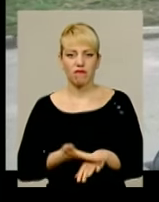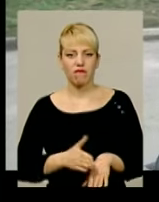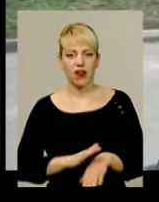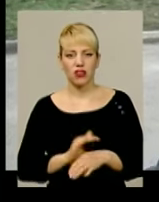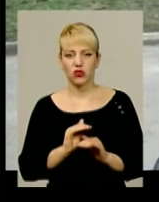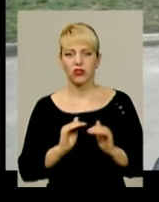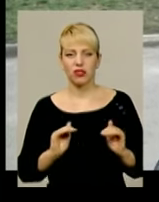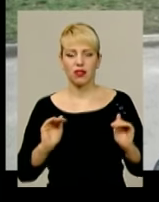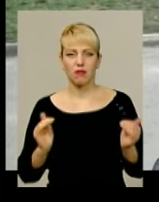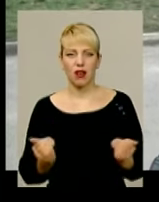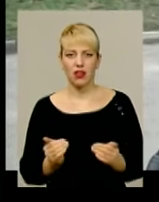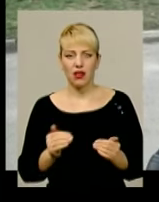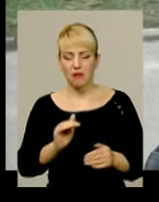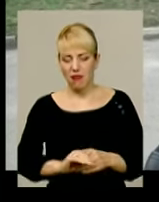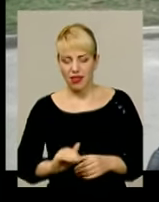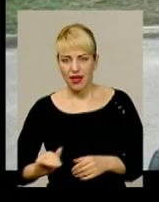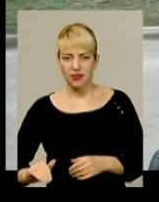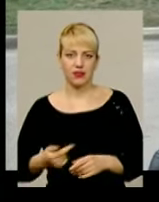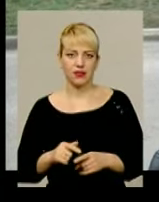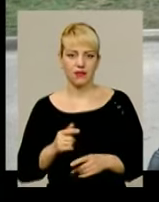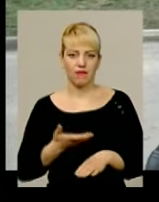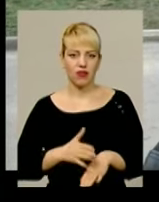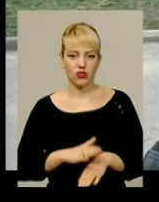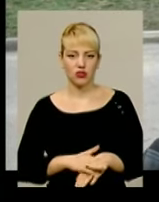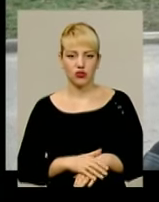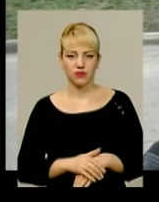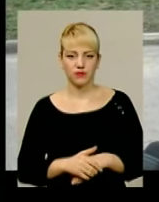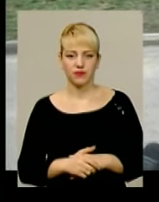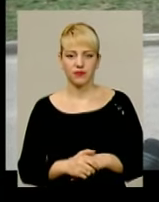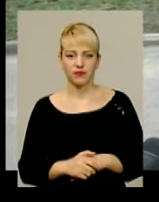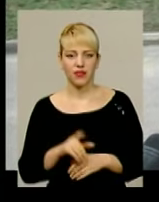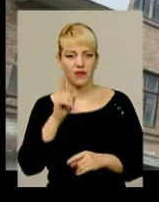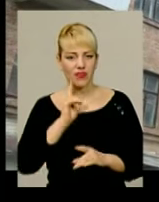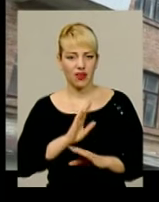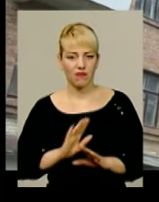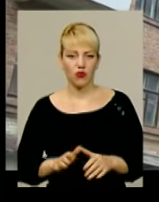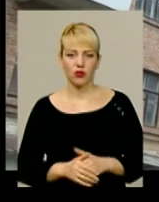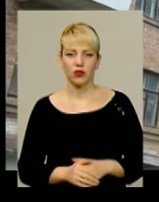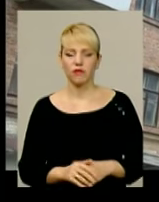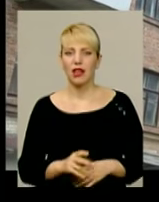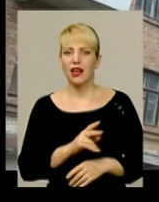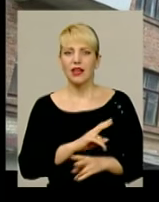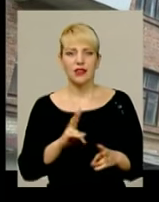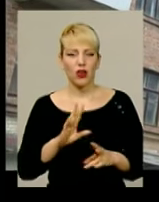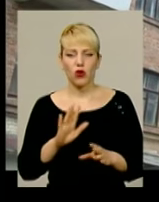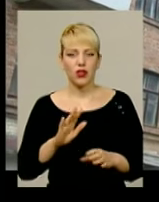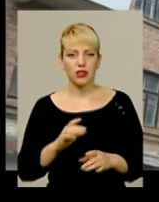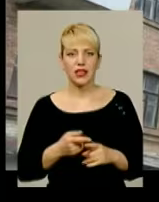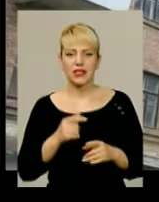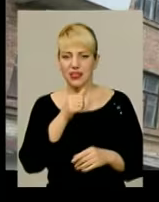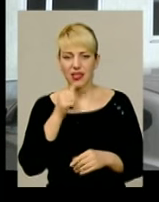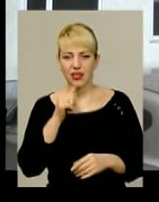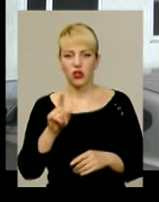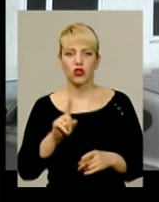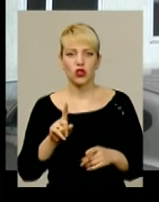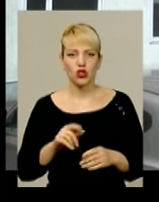Маленькі дітки, то некомфортно. Ні для кого не секрет, що двори Хрущовок